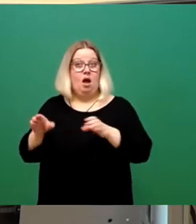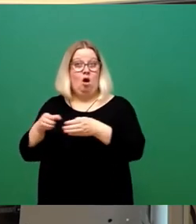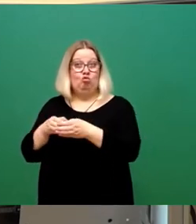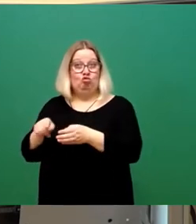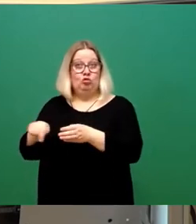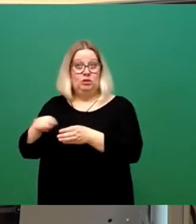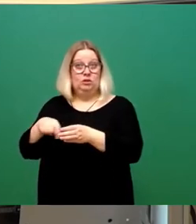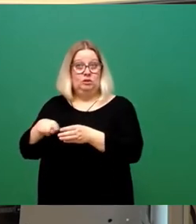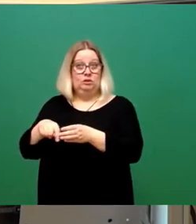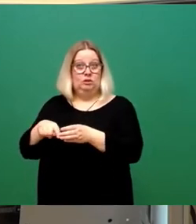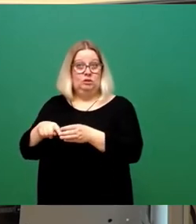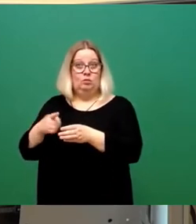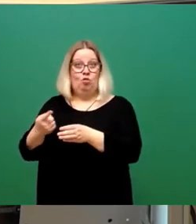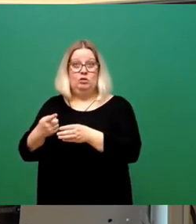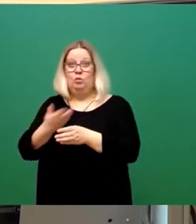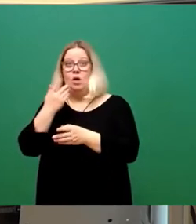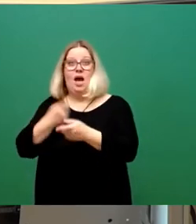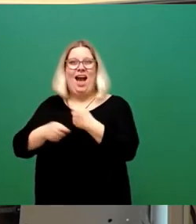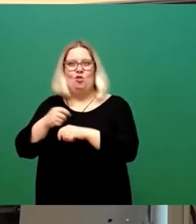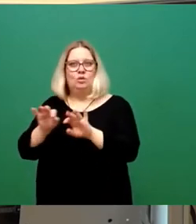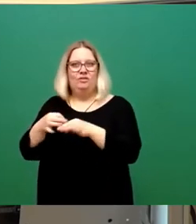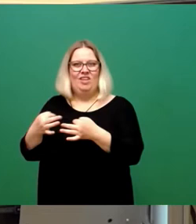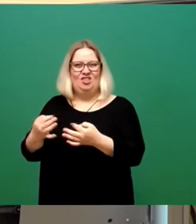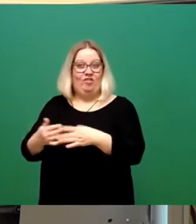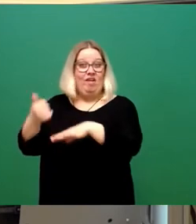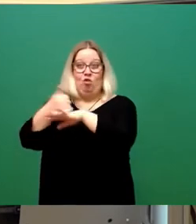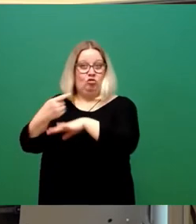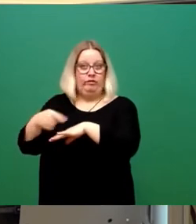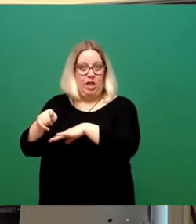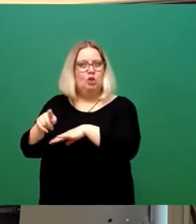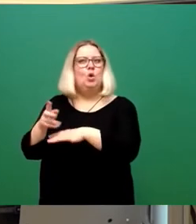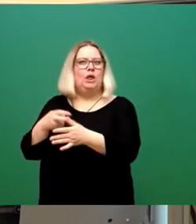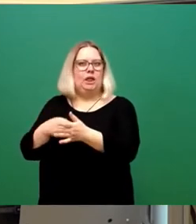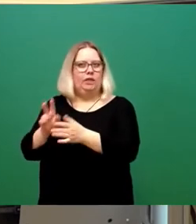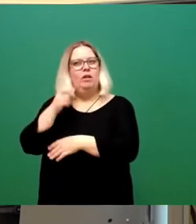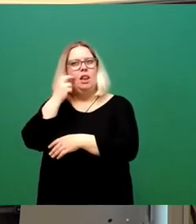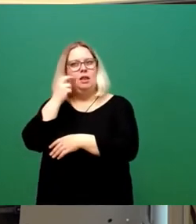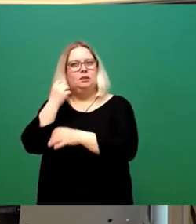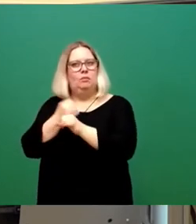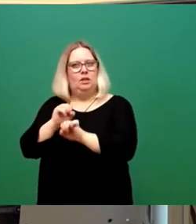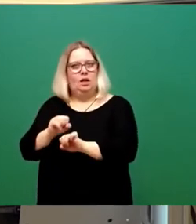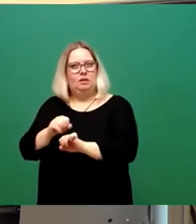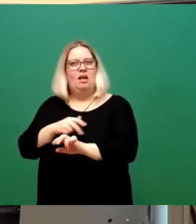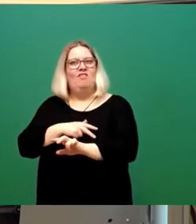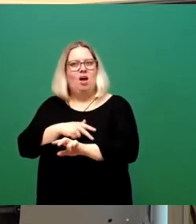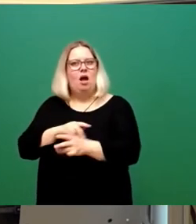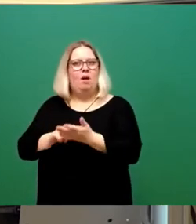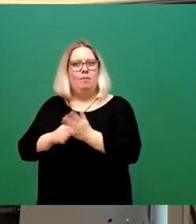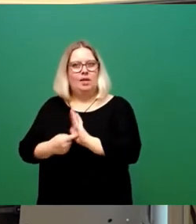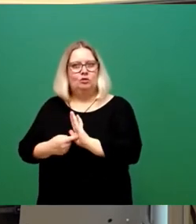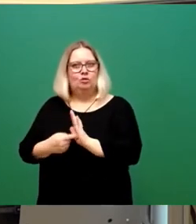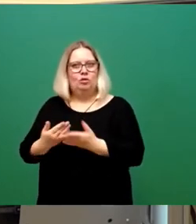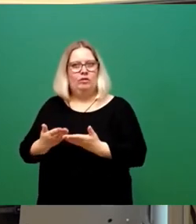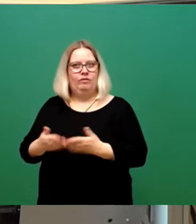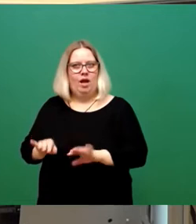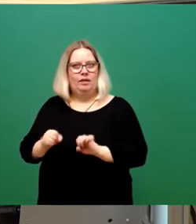Ausschuss schon nicht mehr handlungsfähig ist und zwar nicht, weil der Vorsitz fehlt, das könnte man ja noch über Älteste lösen, sondern weil Präsentationen nicht freigegeben werden können